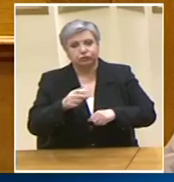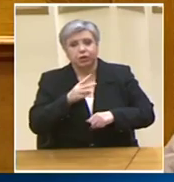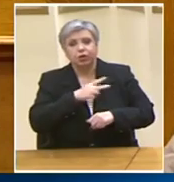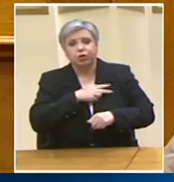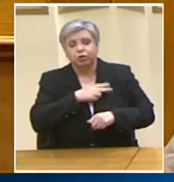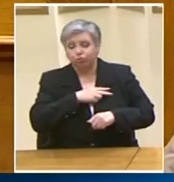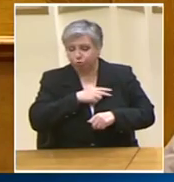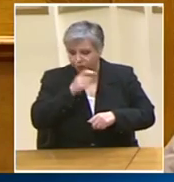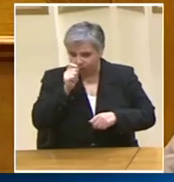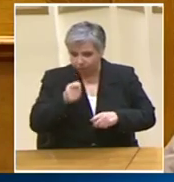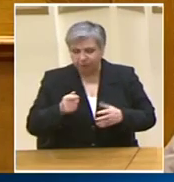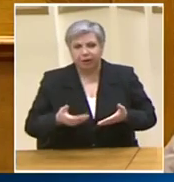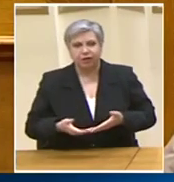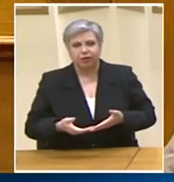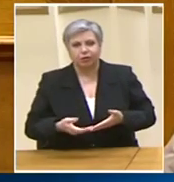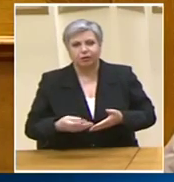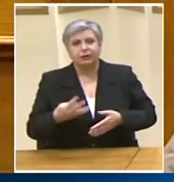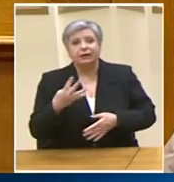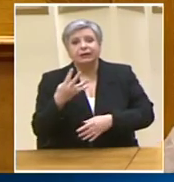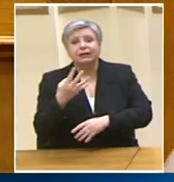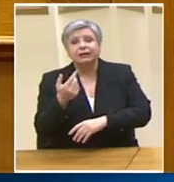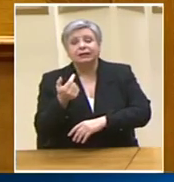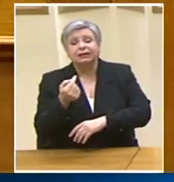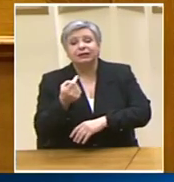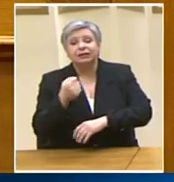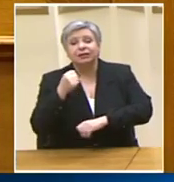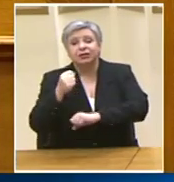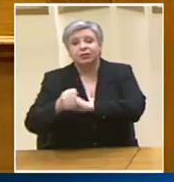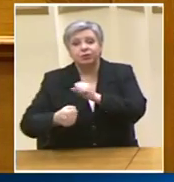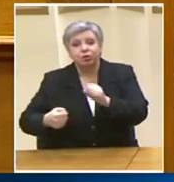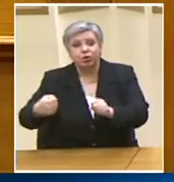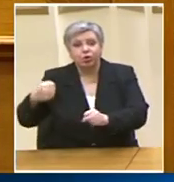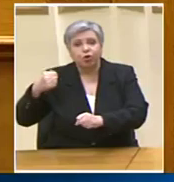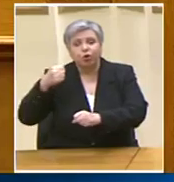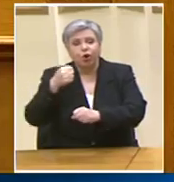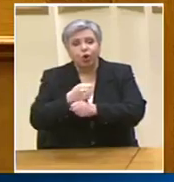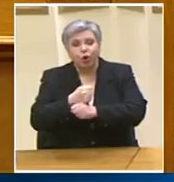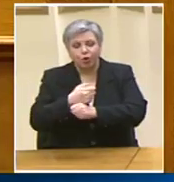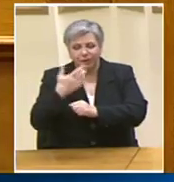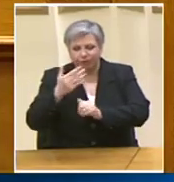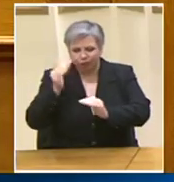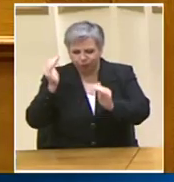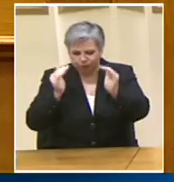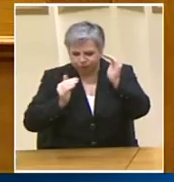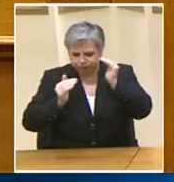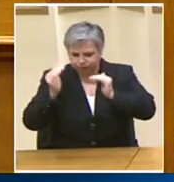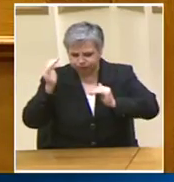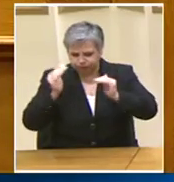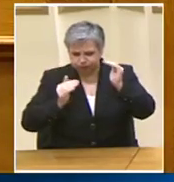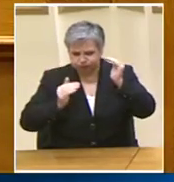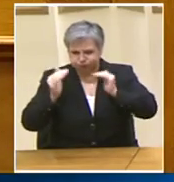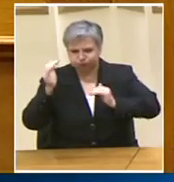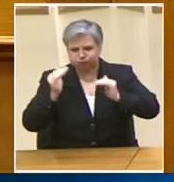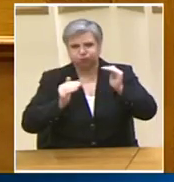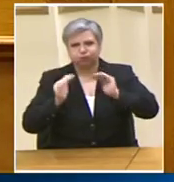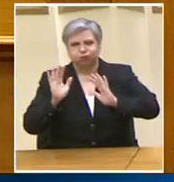Τεσσερά μισή χρόνια Δεν υπήρξε όχι υποψία Ούτε ίχνος αντιθεσμικής συμπεριφοράς Από την